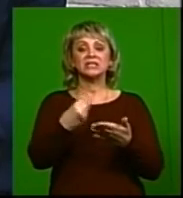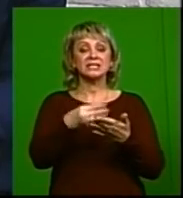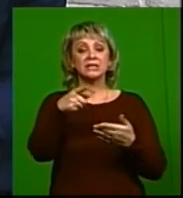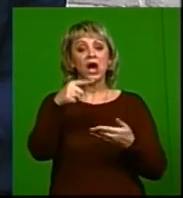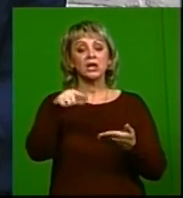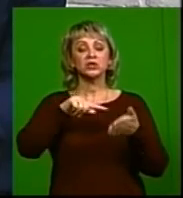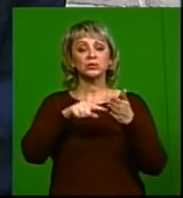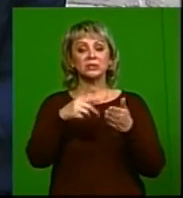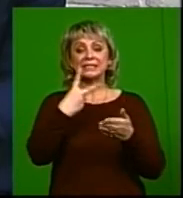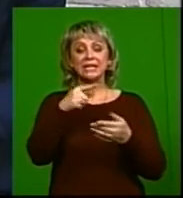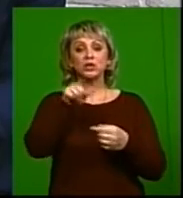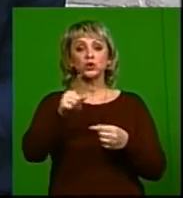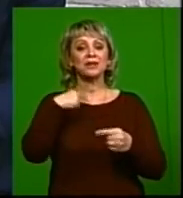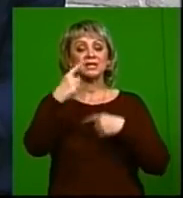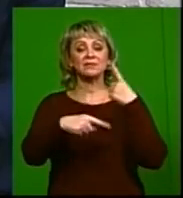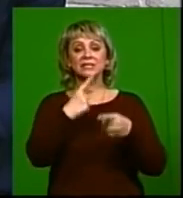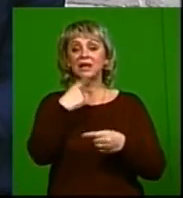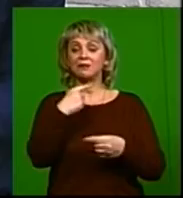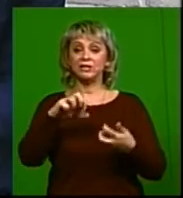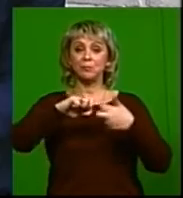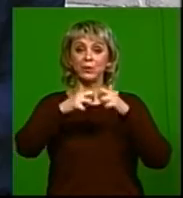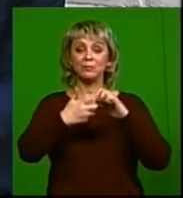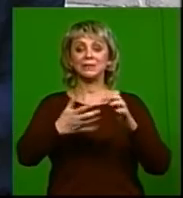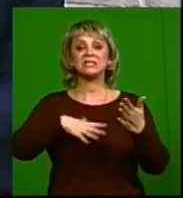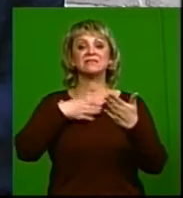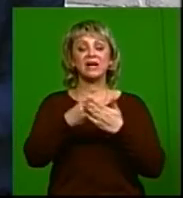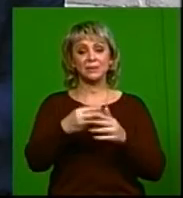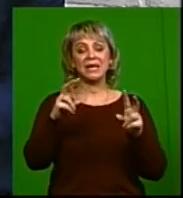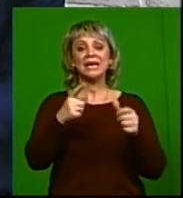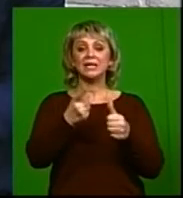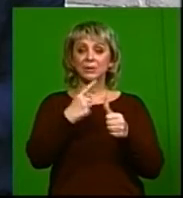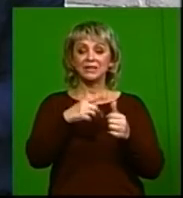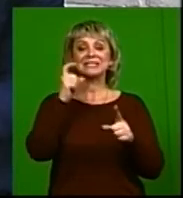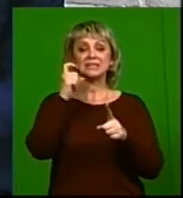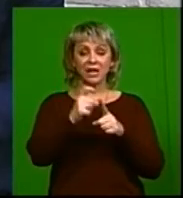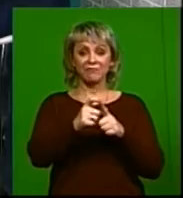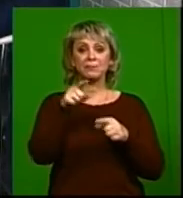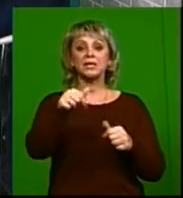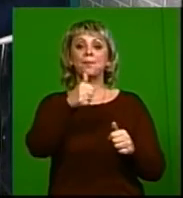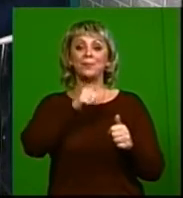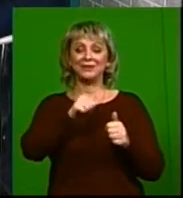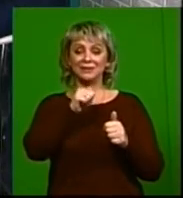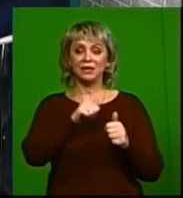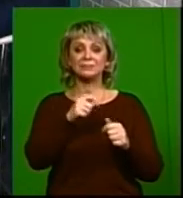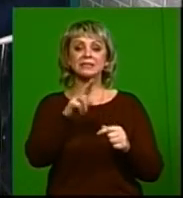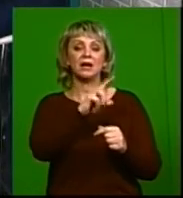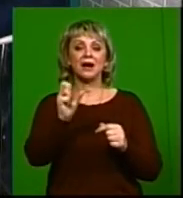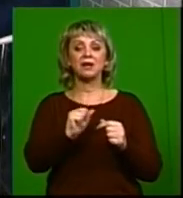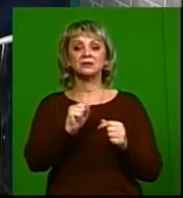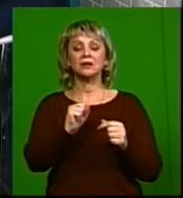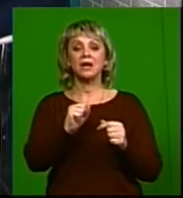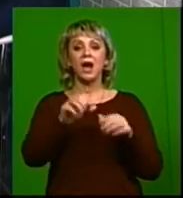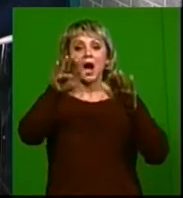с точки зрения того, что мы не всегда называем проблему своими именами, своими словами, и пытаемся как-то вот